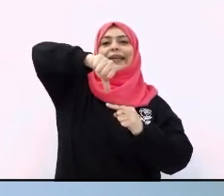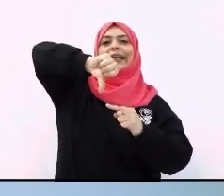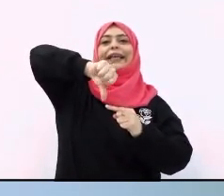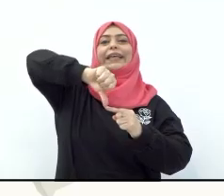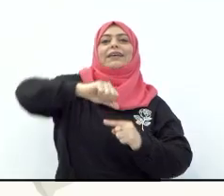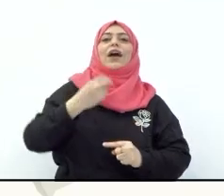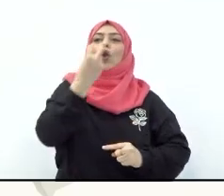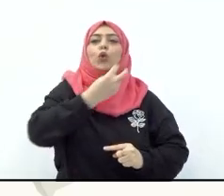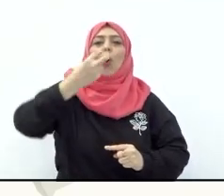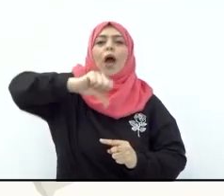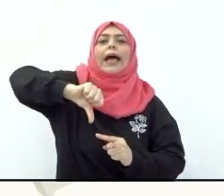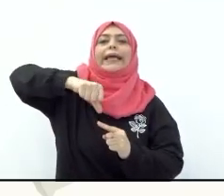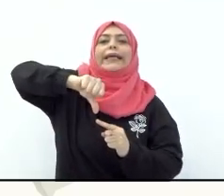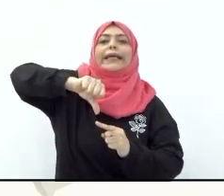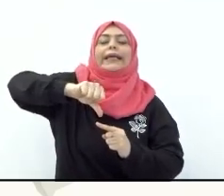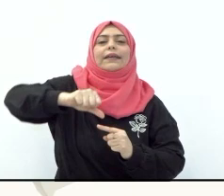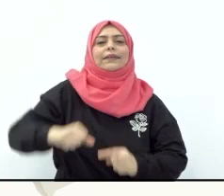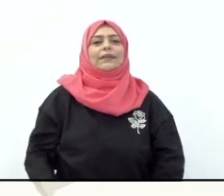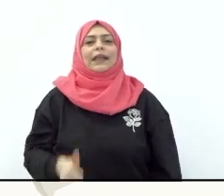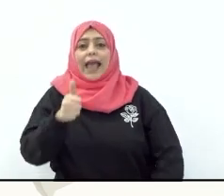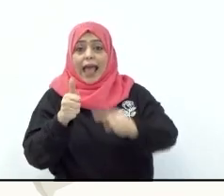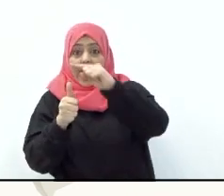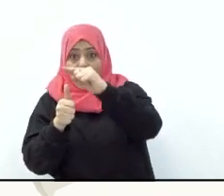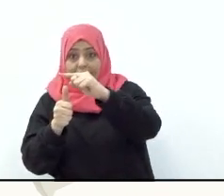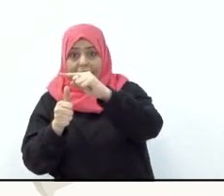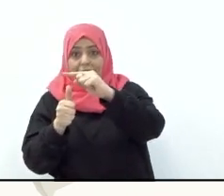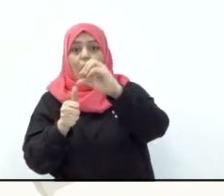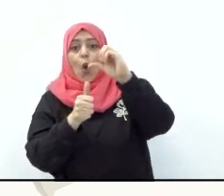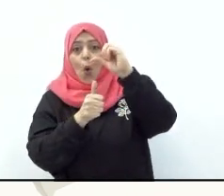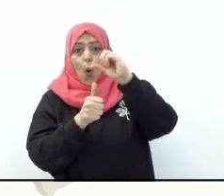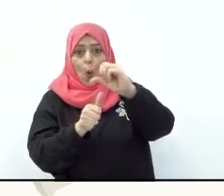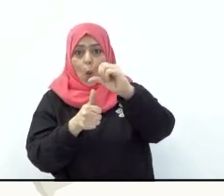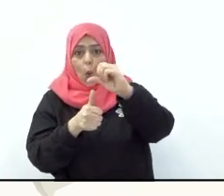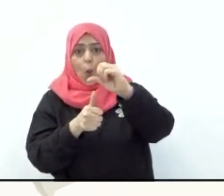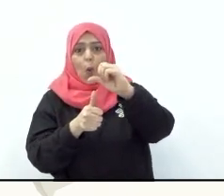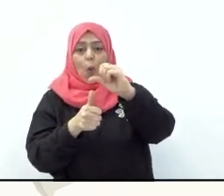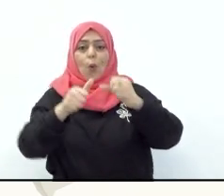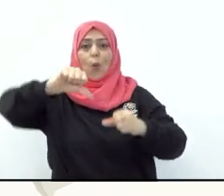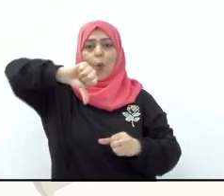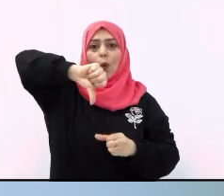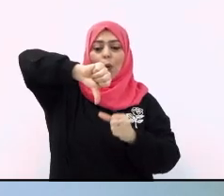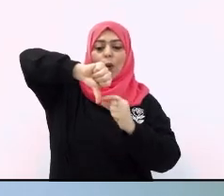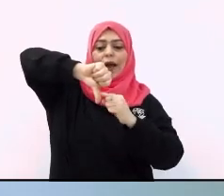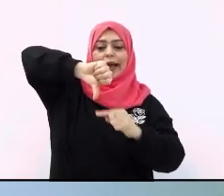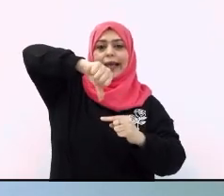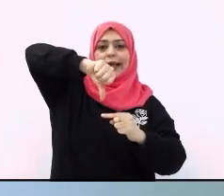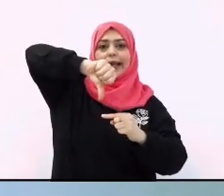أنتم أبطال آ أو إ آ أو إ